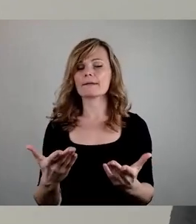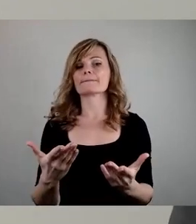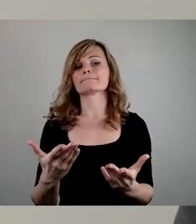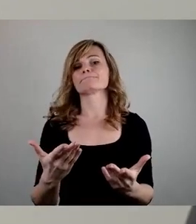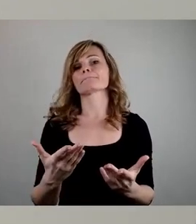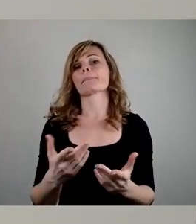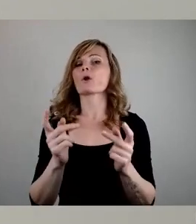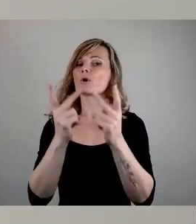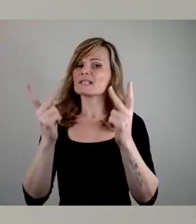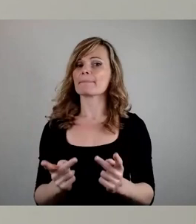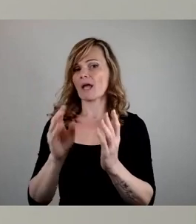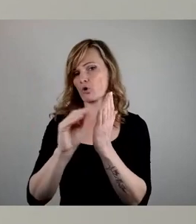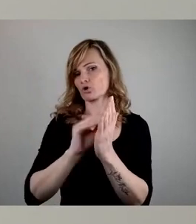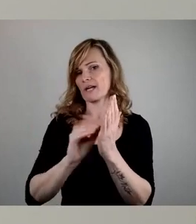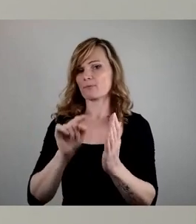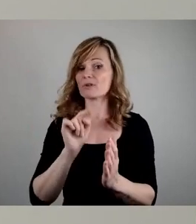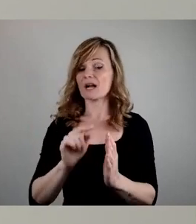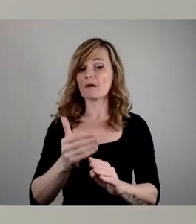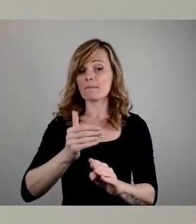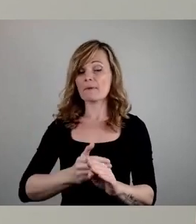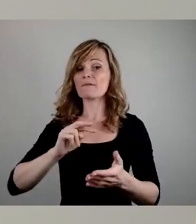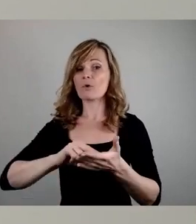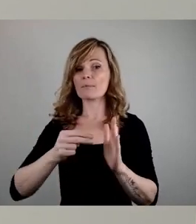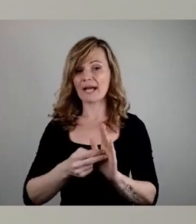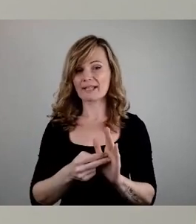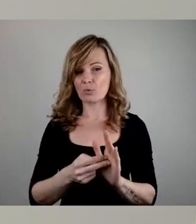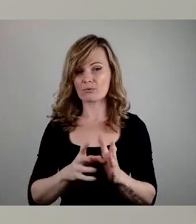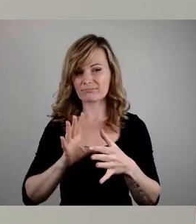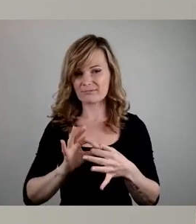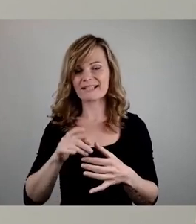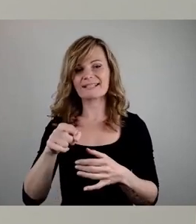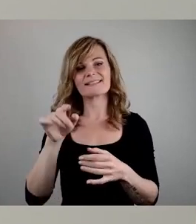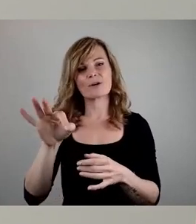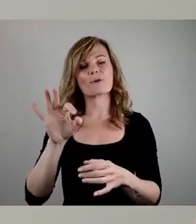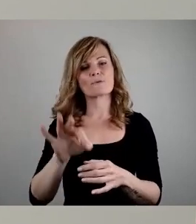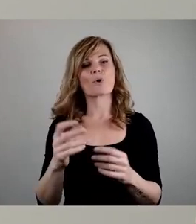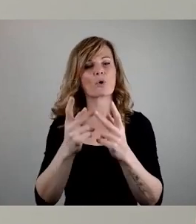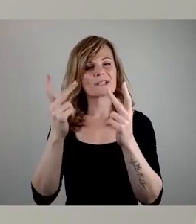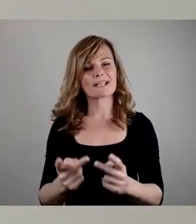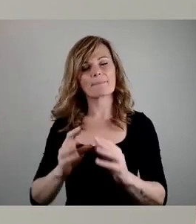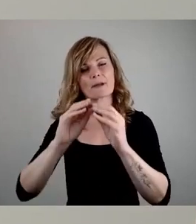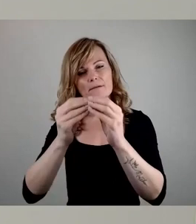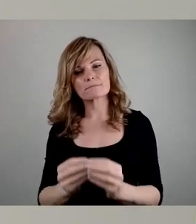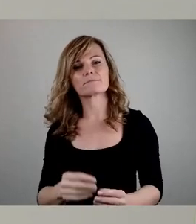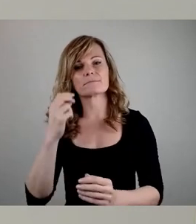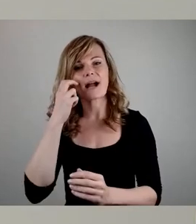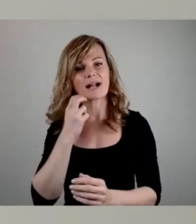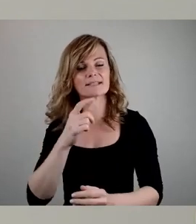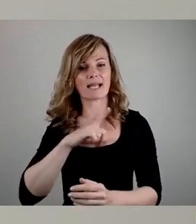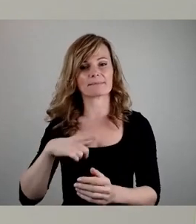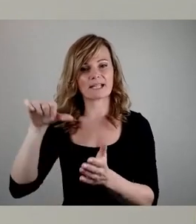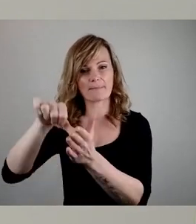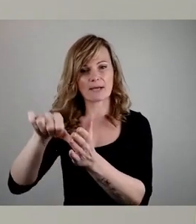Konzeptausschreibung zum Vermittlungs und Begegnungszentrum am Alten Leipziger Bahnhof ist in Zusammenarbeit mit den drei jüdischen Gemeinden und